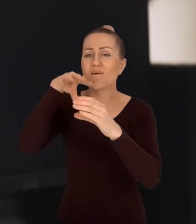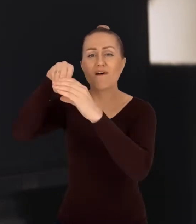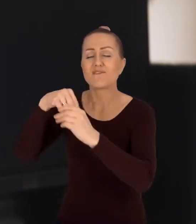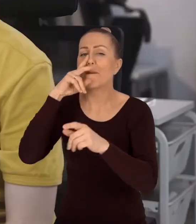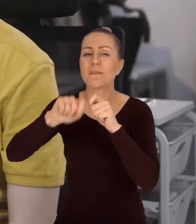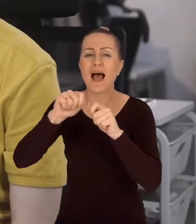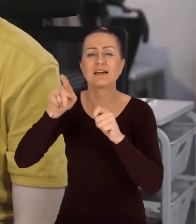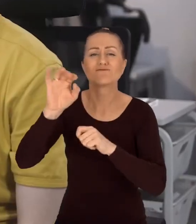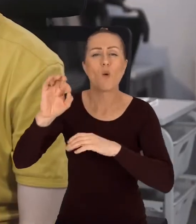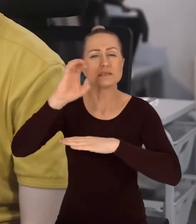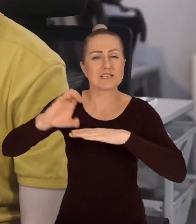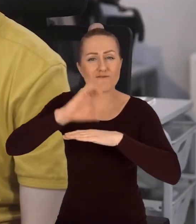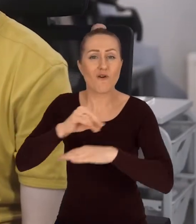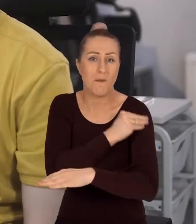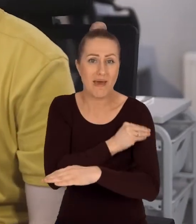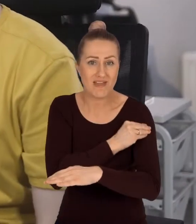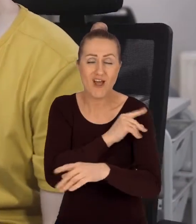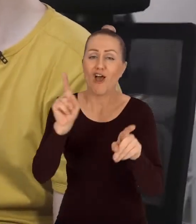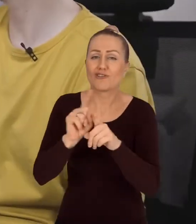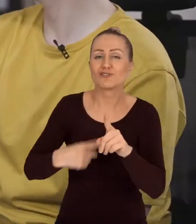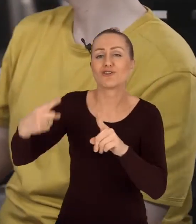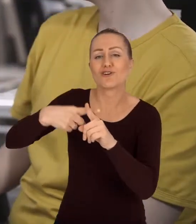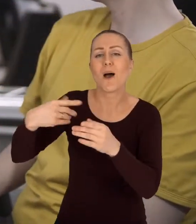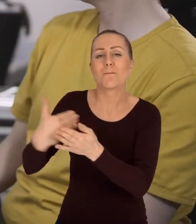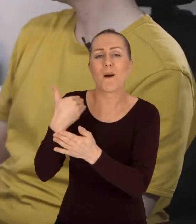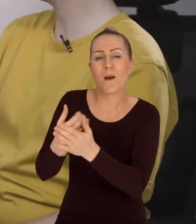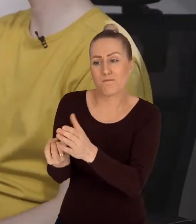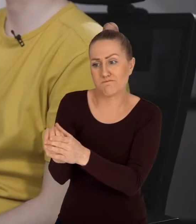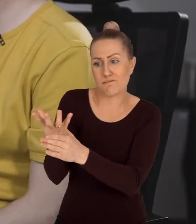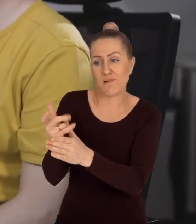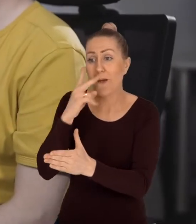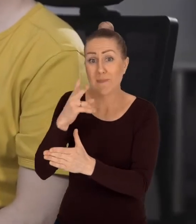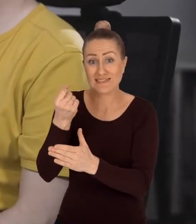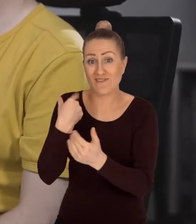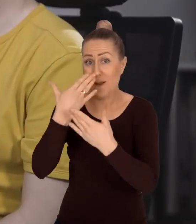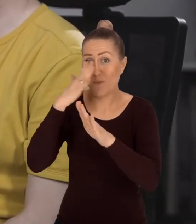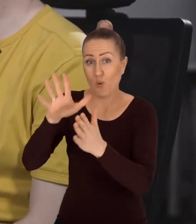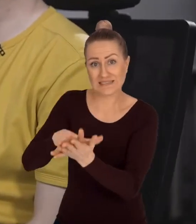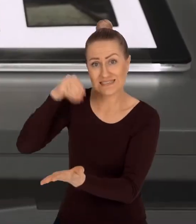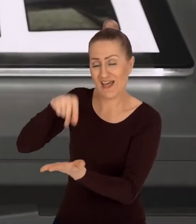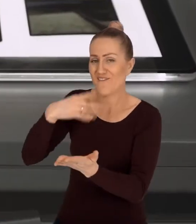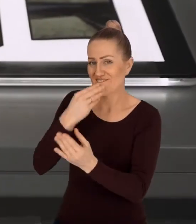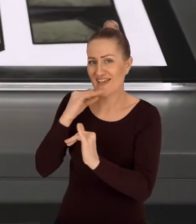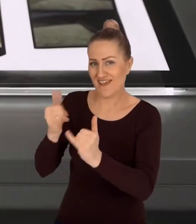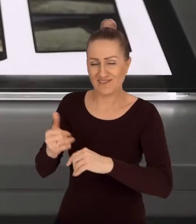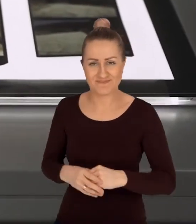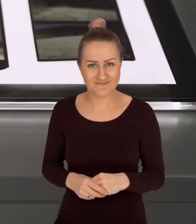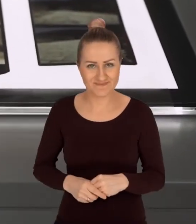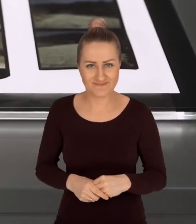cyfrowymi materiałów archiwalnych, a także pomocnicza podświetlarka z materiałami, które za chwilę zeskanuję.